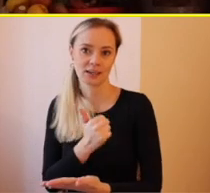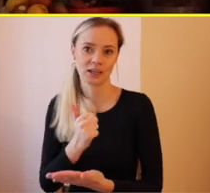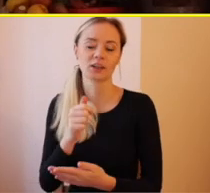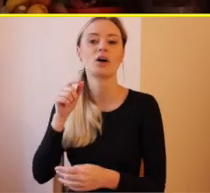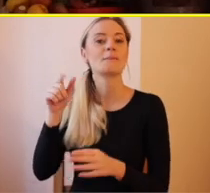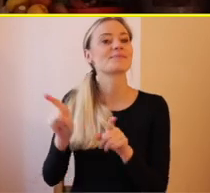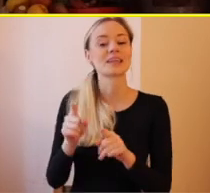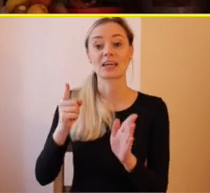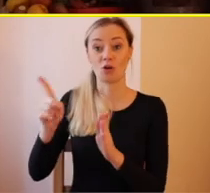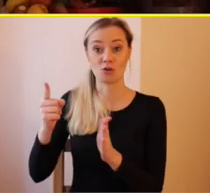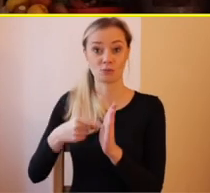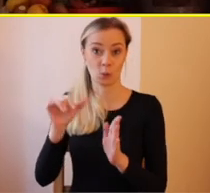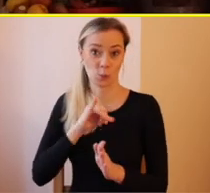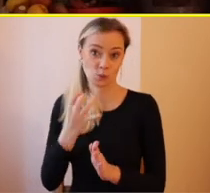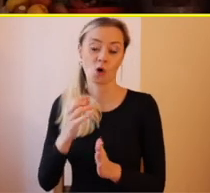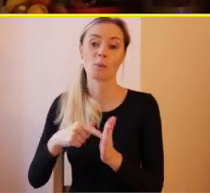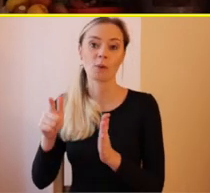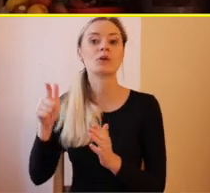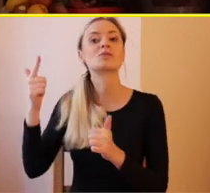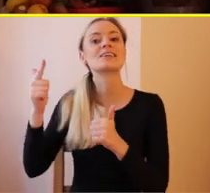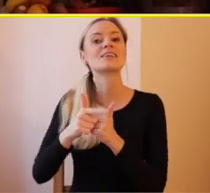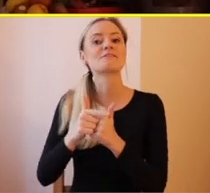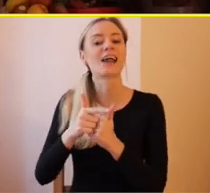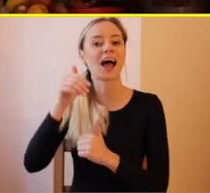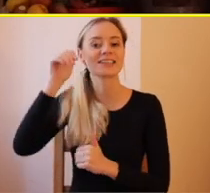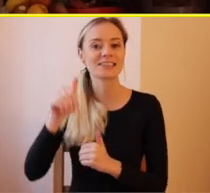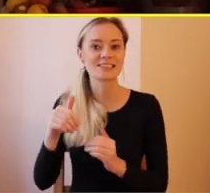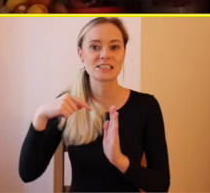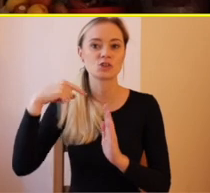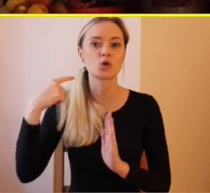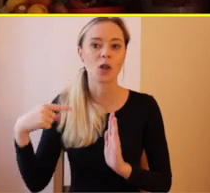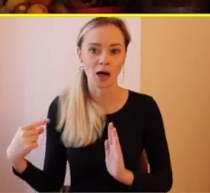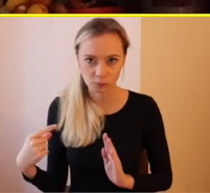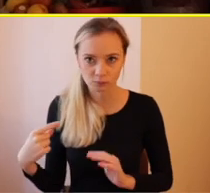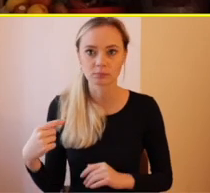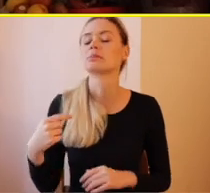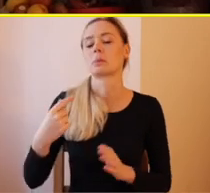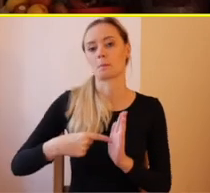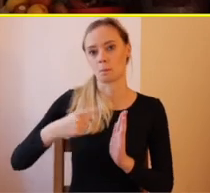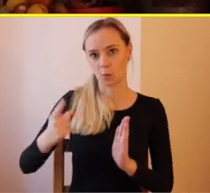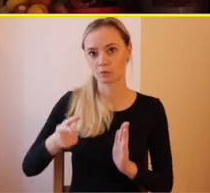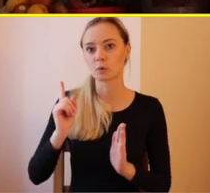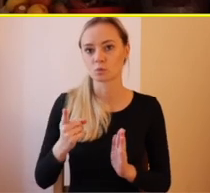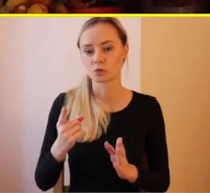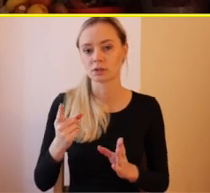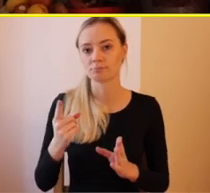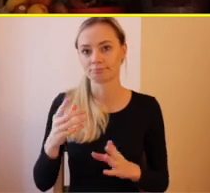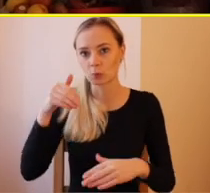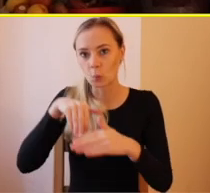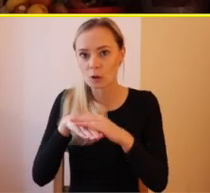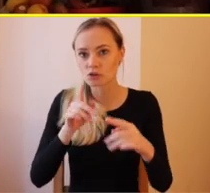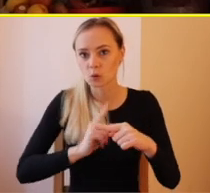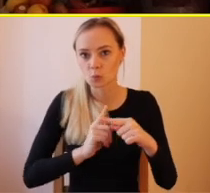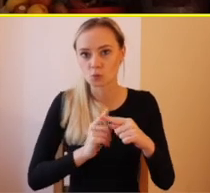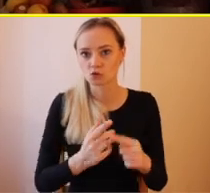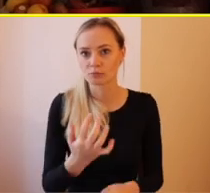mať na určite 12.000, čo vlastne preukázalo, že si tu schopná žiť sama na seba, nie si